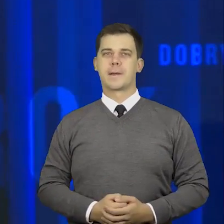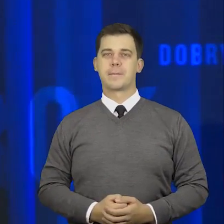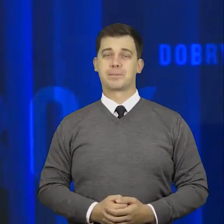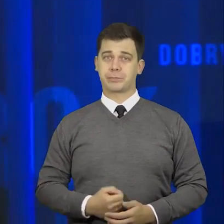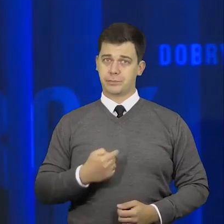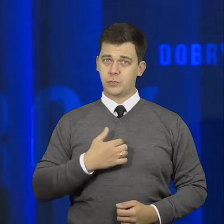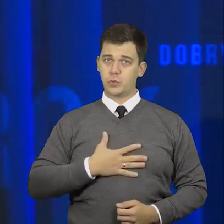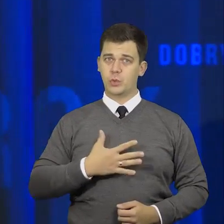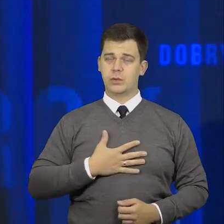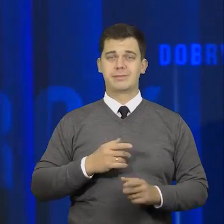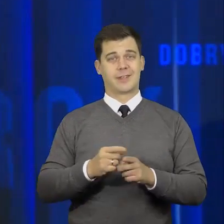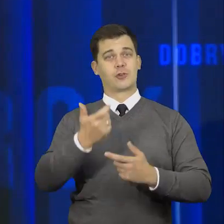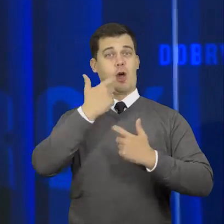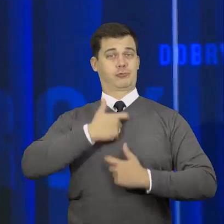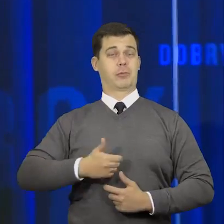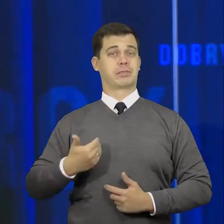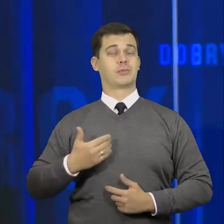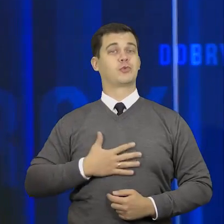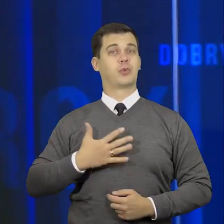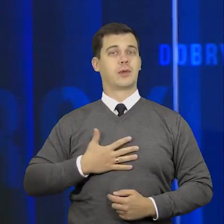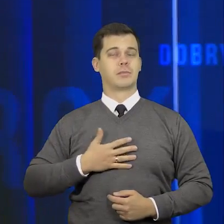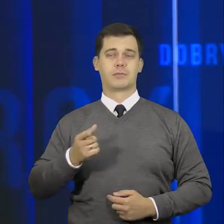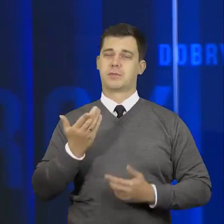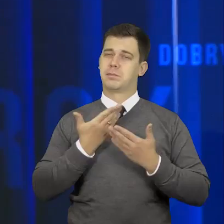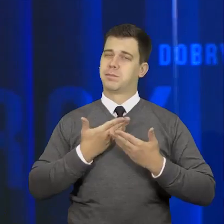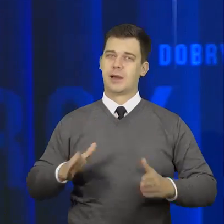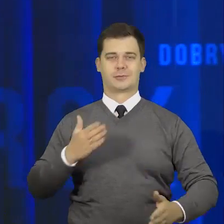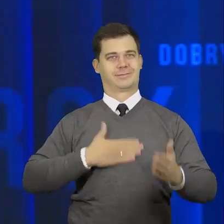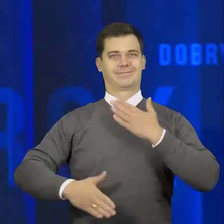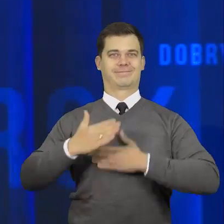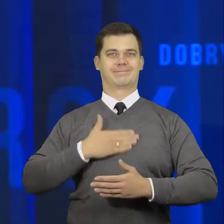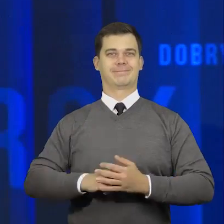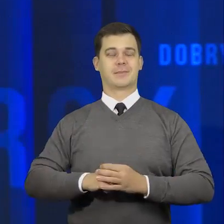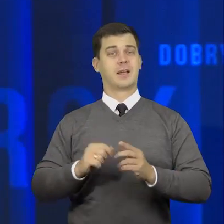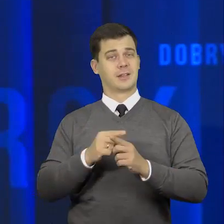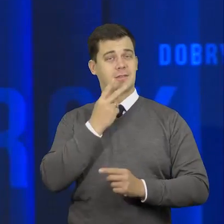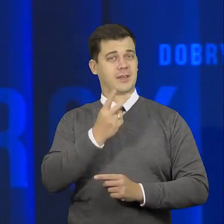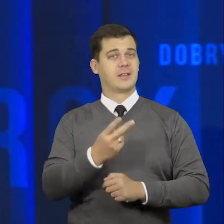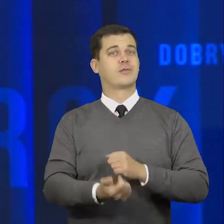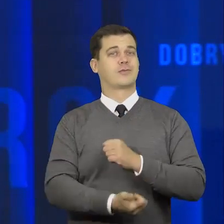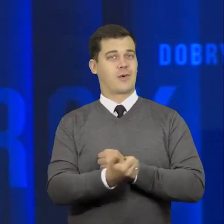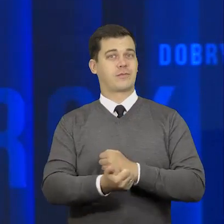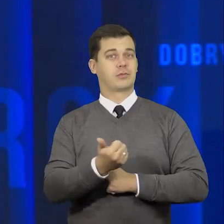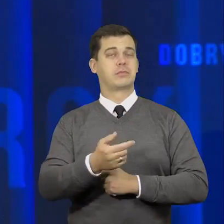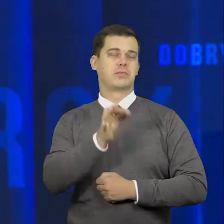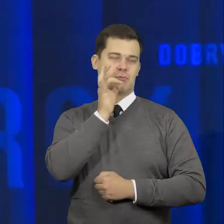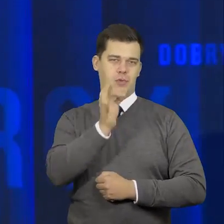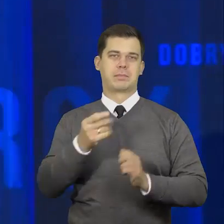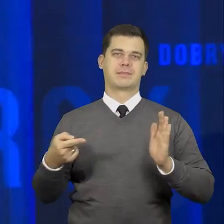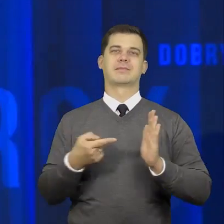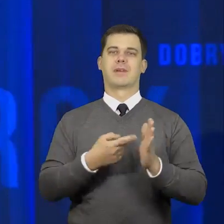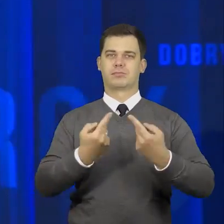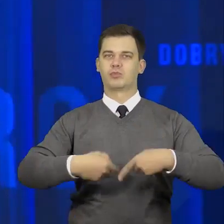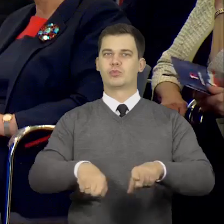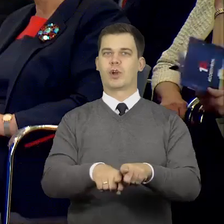Dla nas i dla mnie osobiście to powód do ogromnej satysfakcji i potwierdzenie słusznie obranych